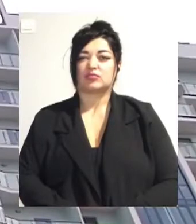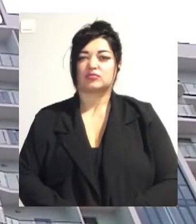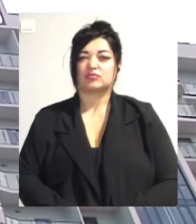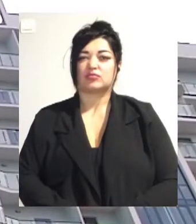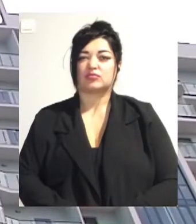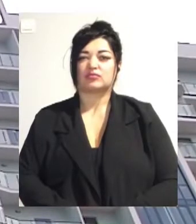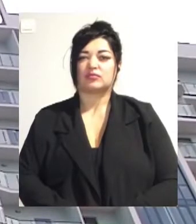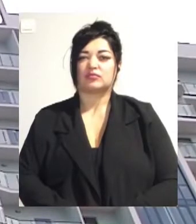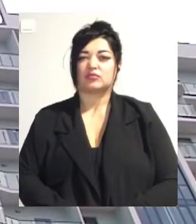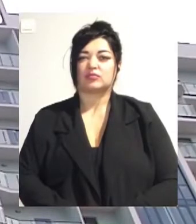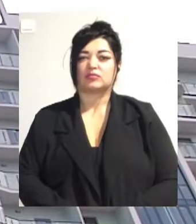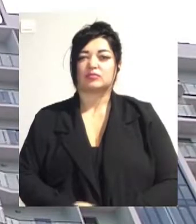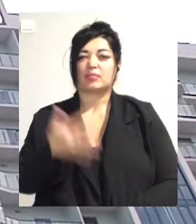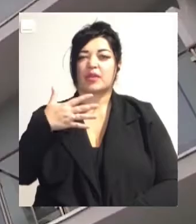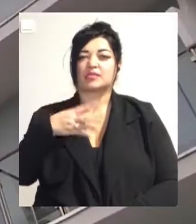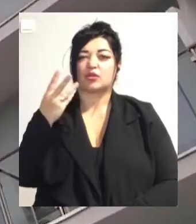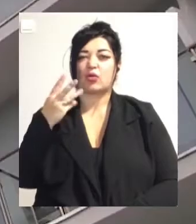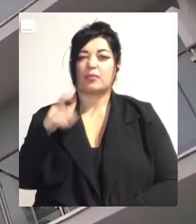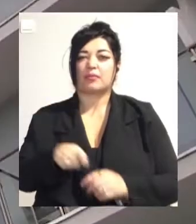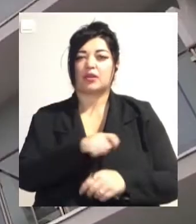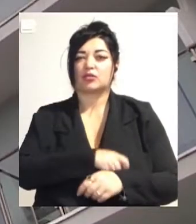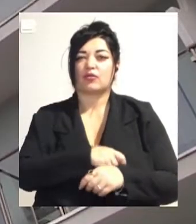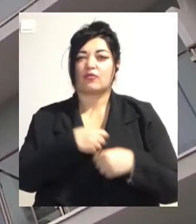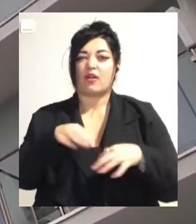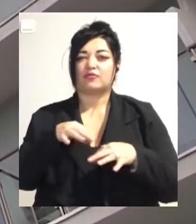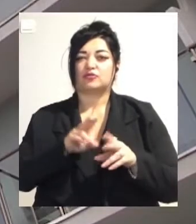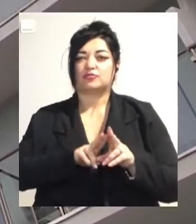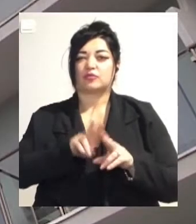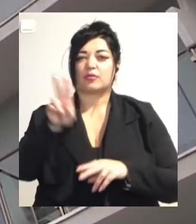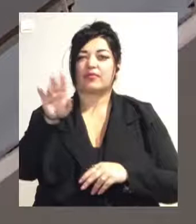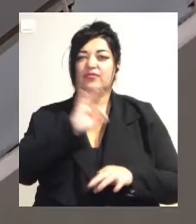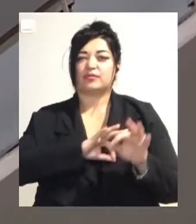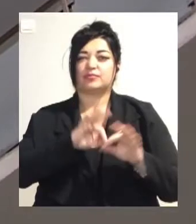53-метрову автодробину випробували ДСНСники.